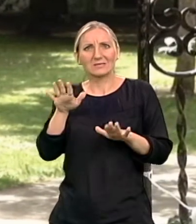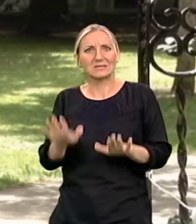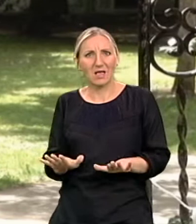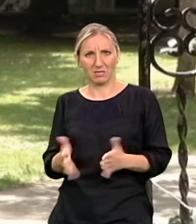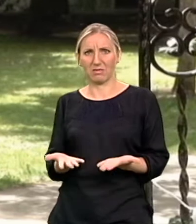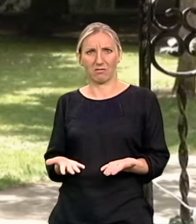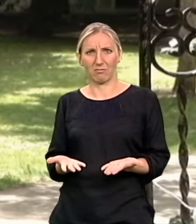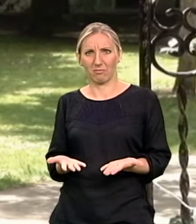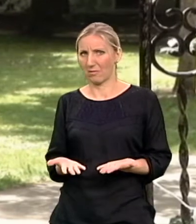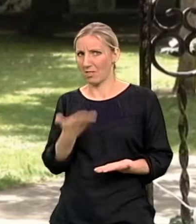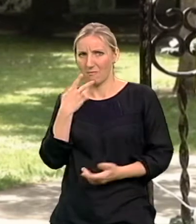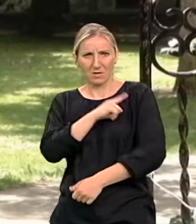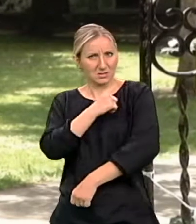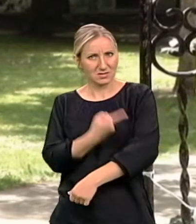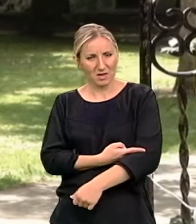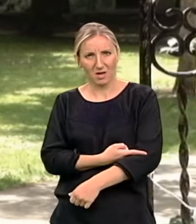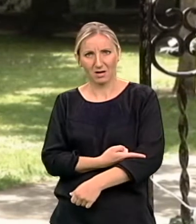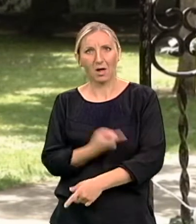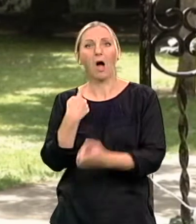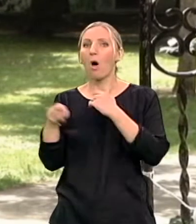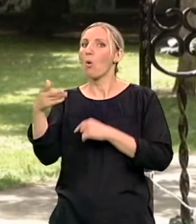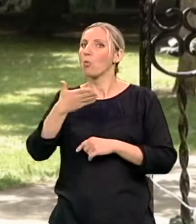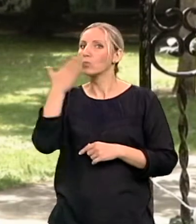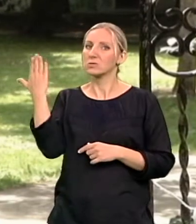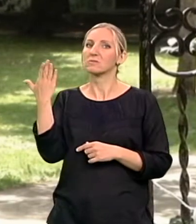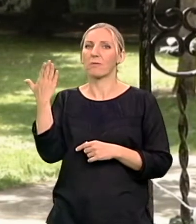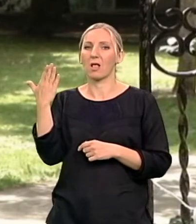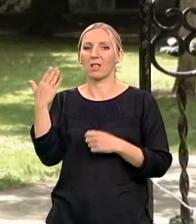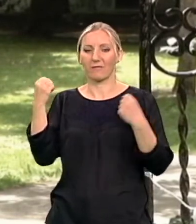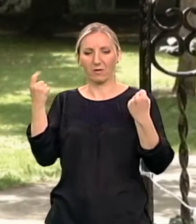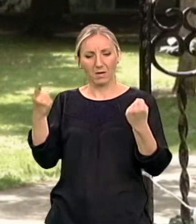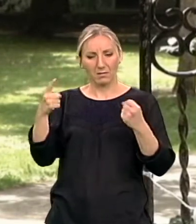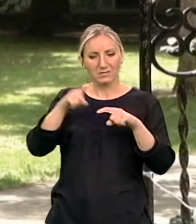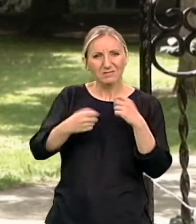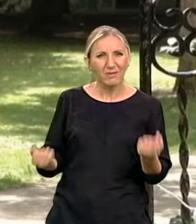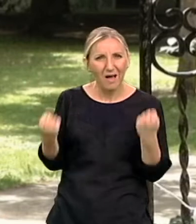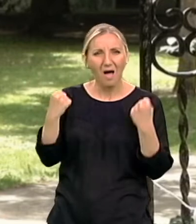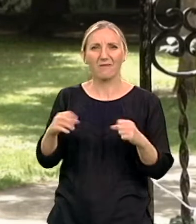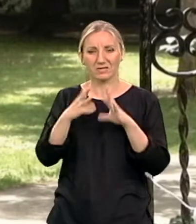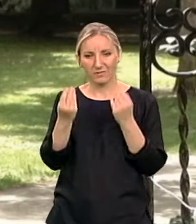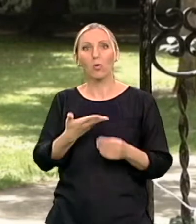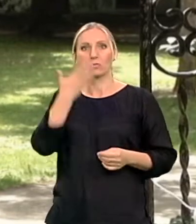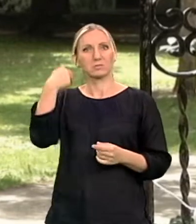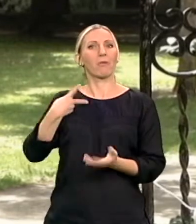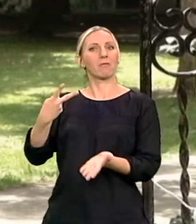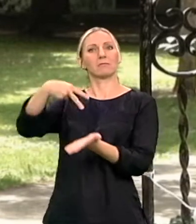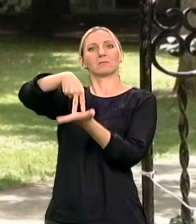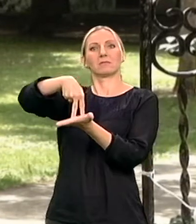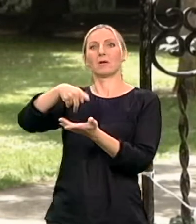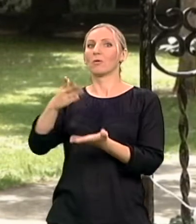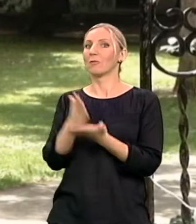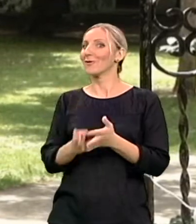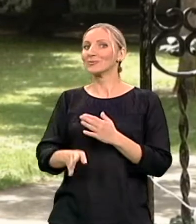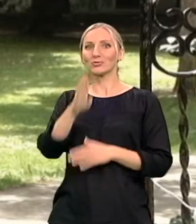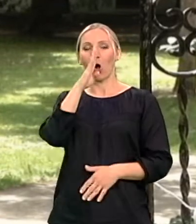apsolutno nisam imala snage ni za šta. Ali su oni mene uz pomoć sprava i svega podige da stojim i to je onako bilo meni šok. Kao